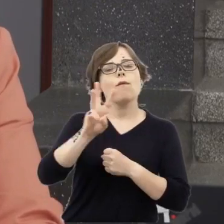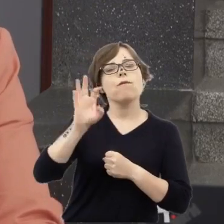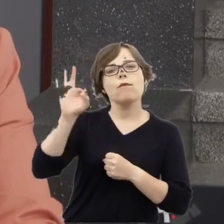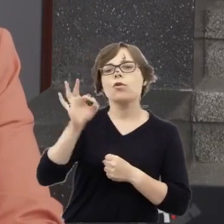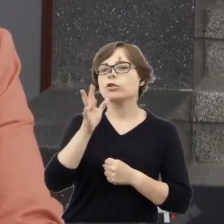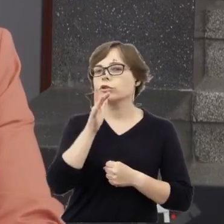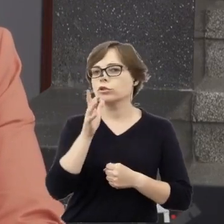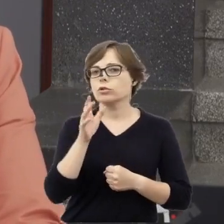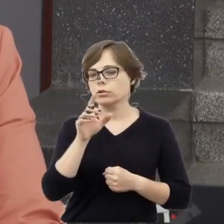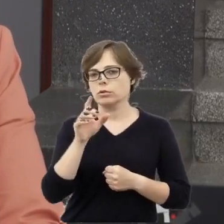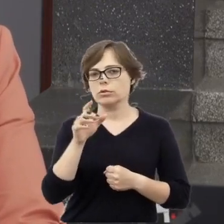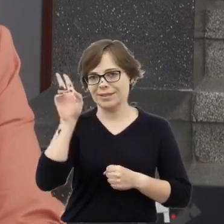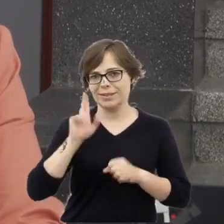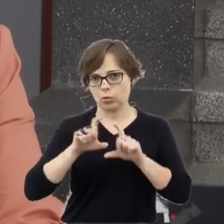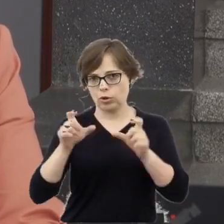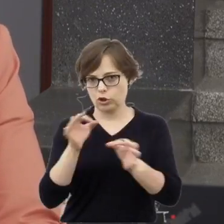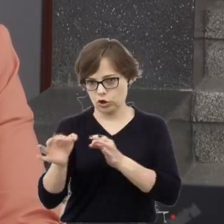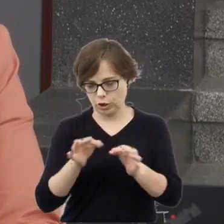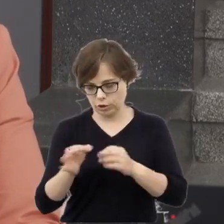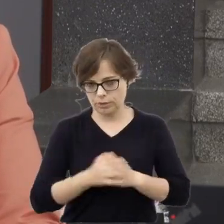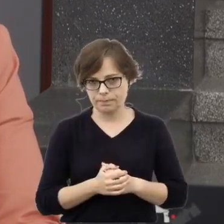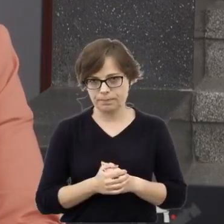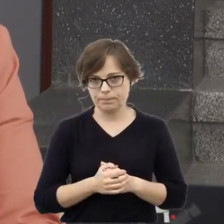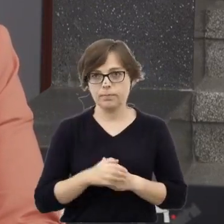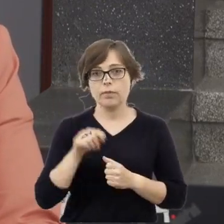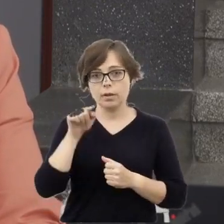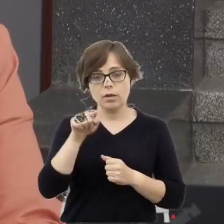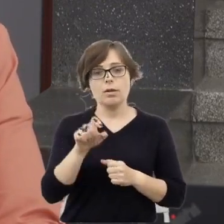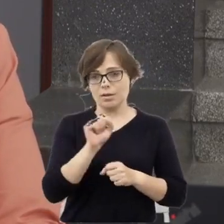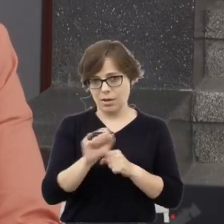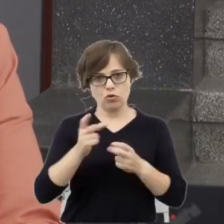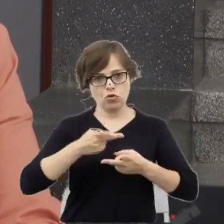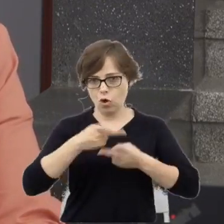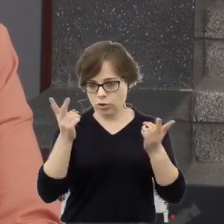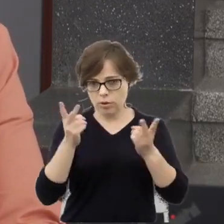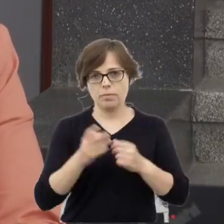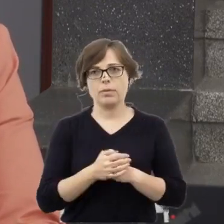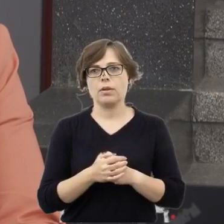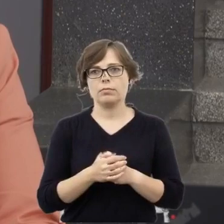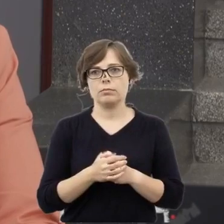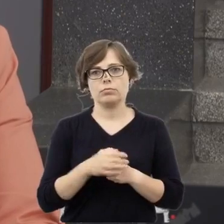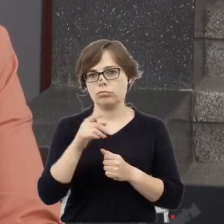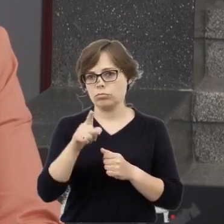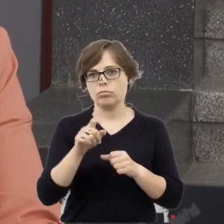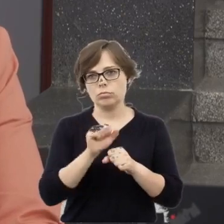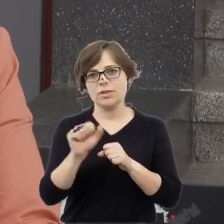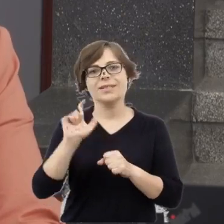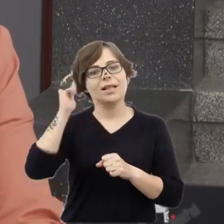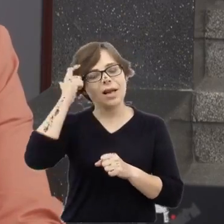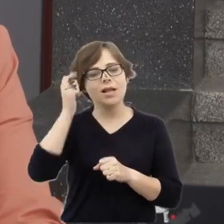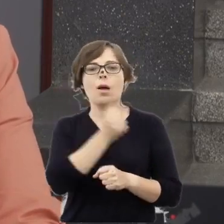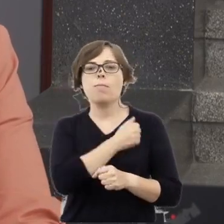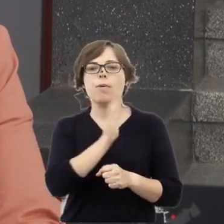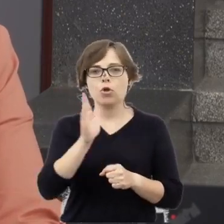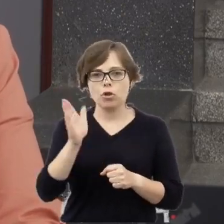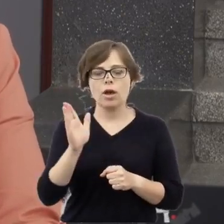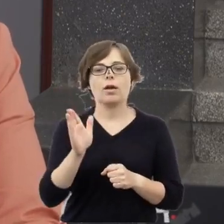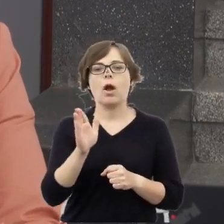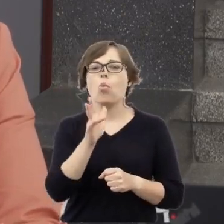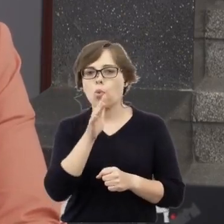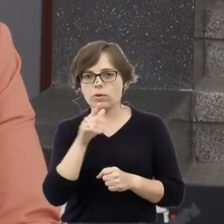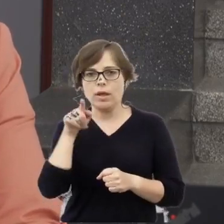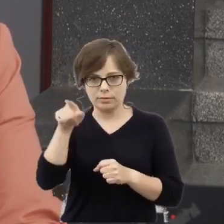Historycznego, które są dostępne jako DELET i Centralna Biblioteka Judaistyczna.